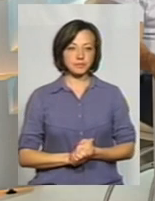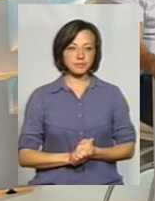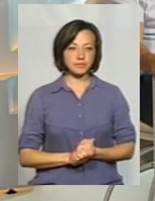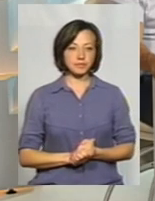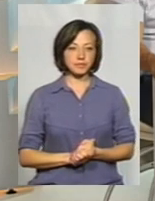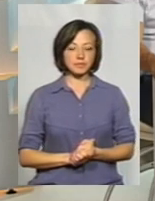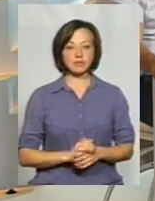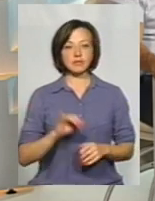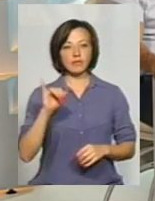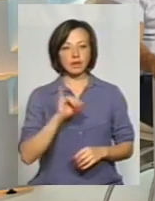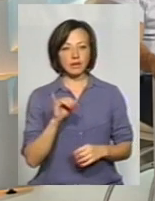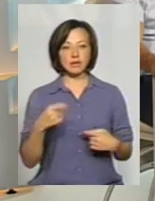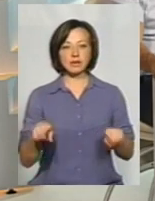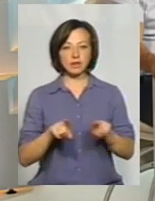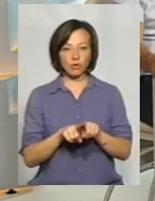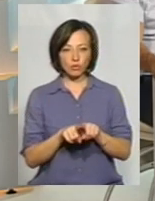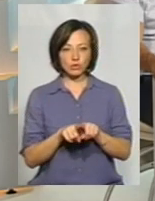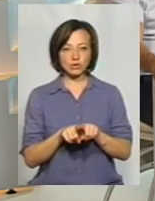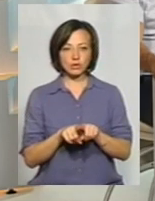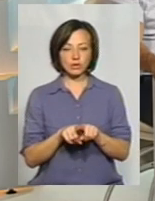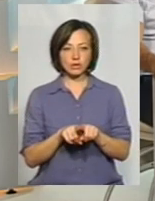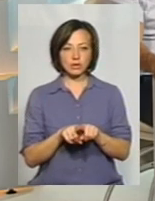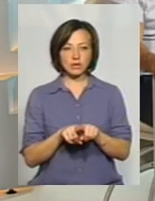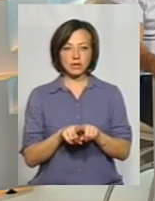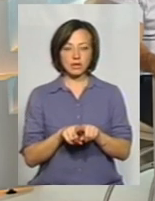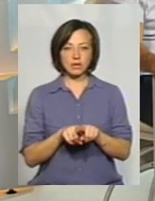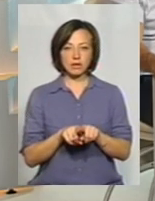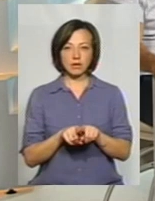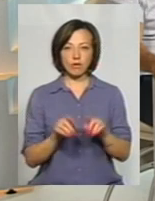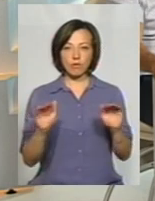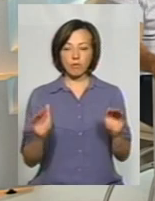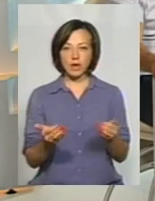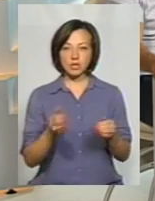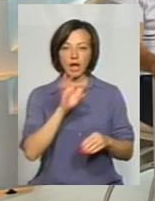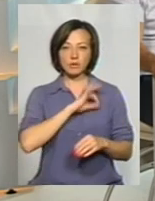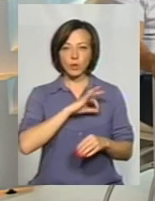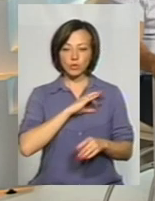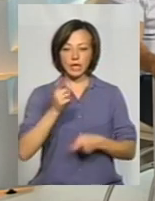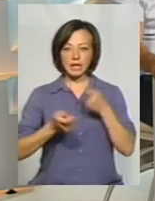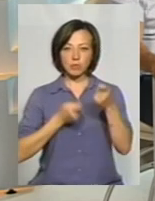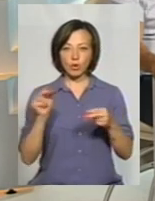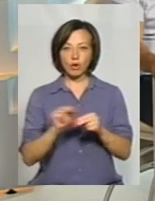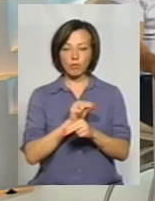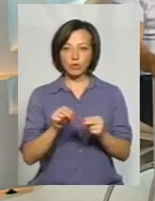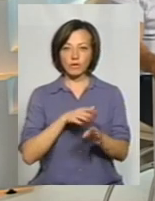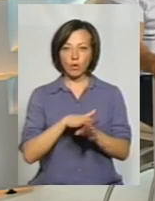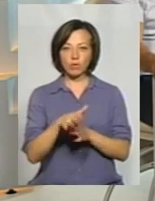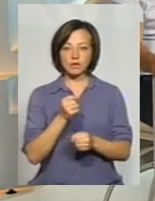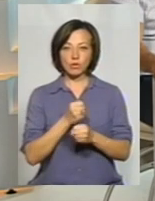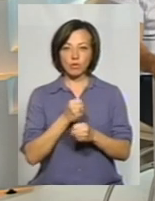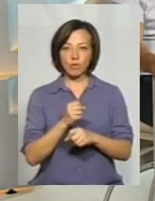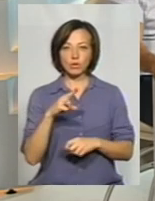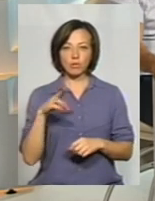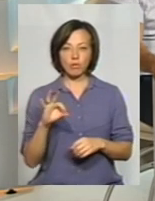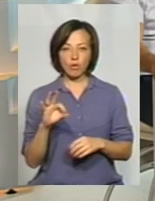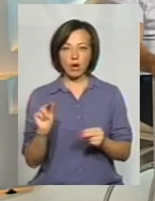І також в межах сплатаційного та дрібного ремонту виконувалися роботи по